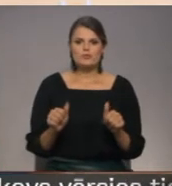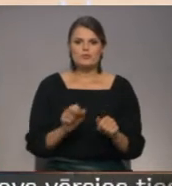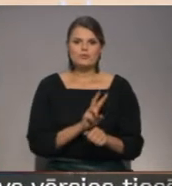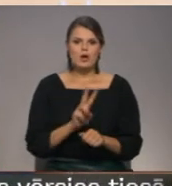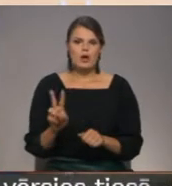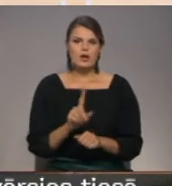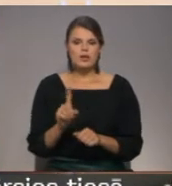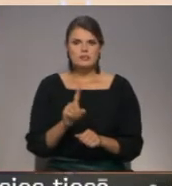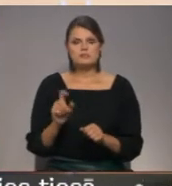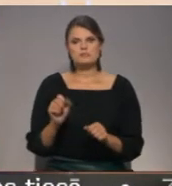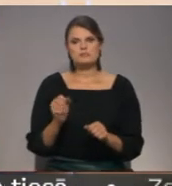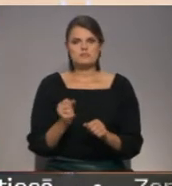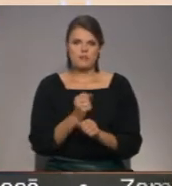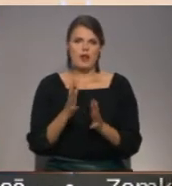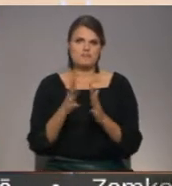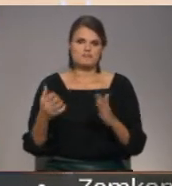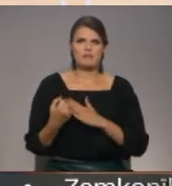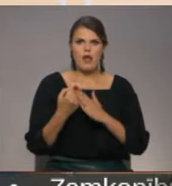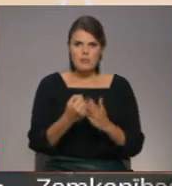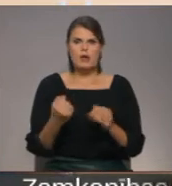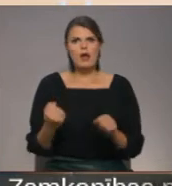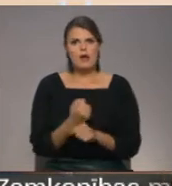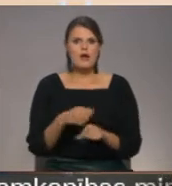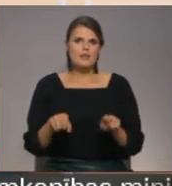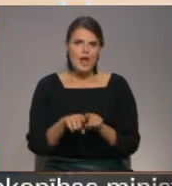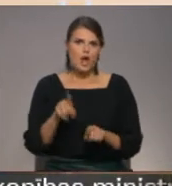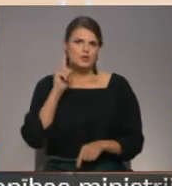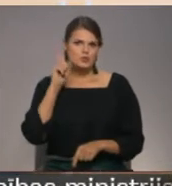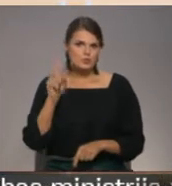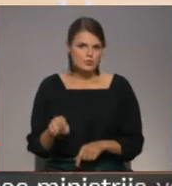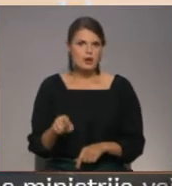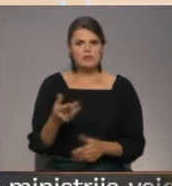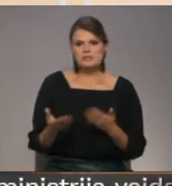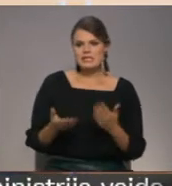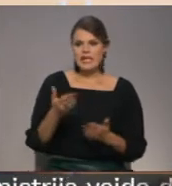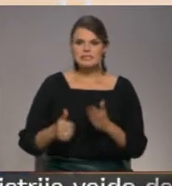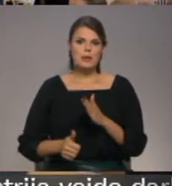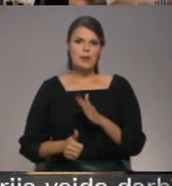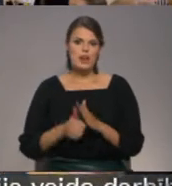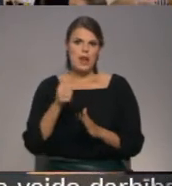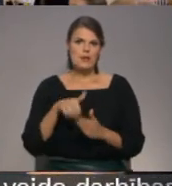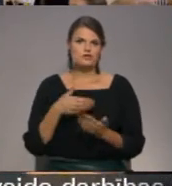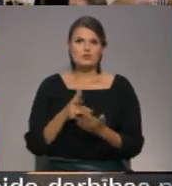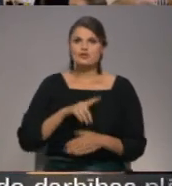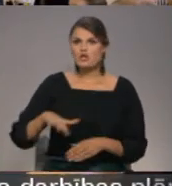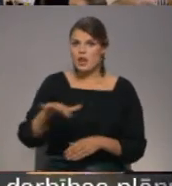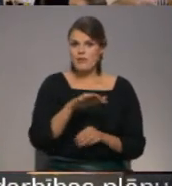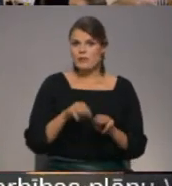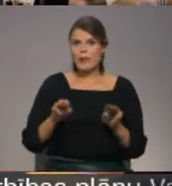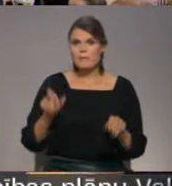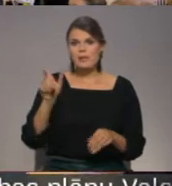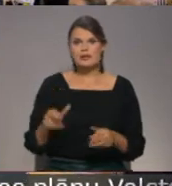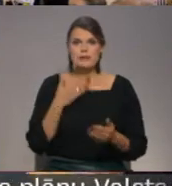gan gūstu pietiekamu atbalstu, gan arī ir, protams, iespējami labākais Latvijai. Ministra nostāja un